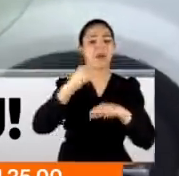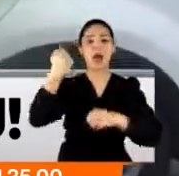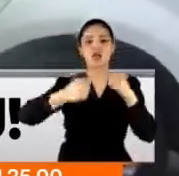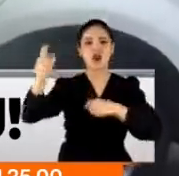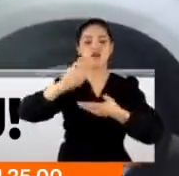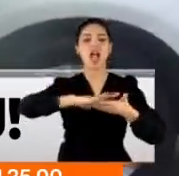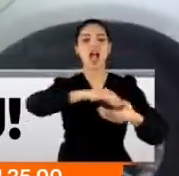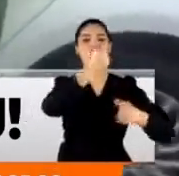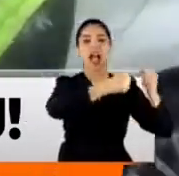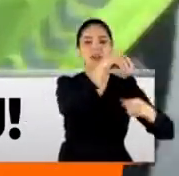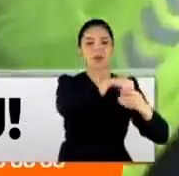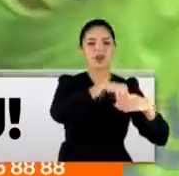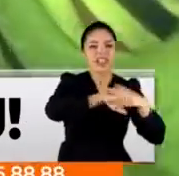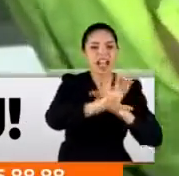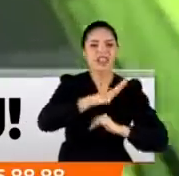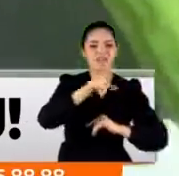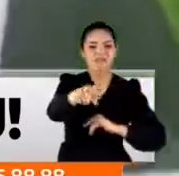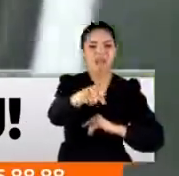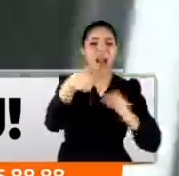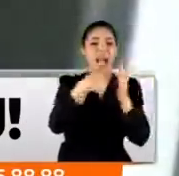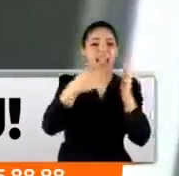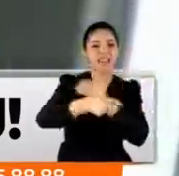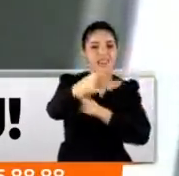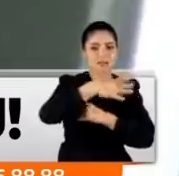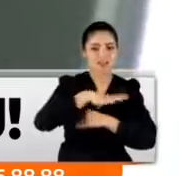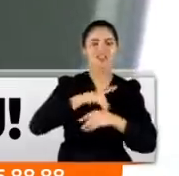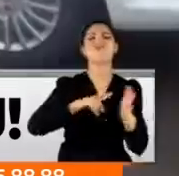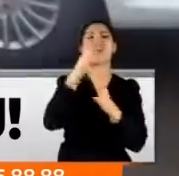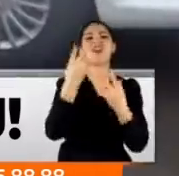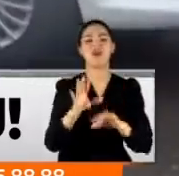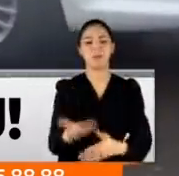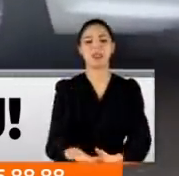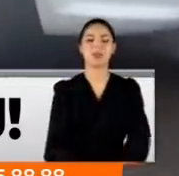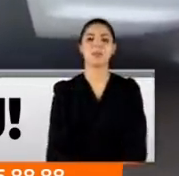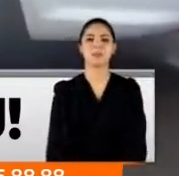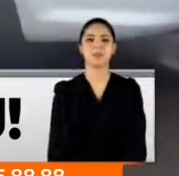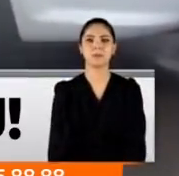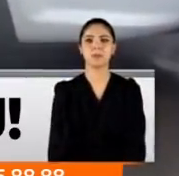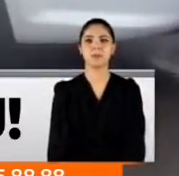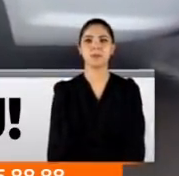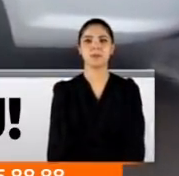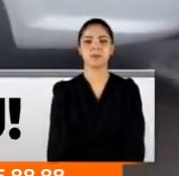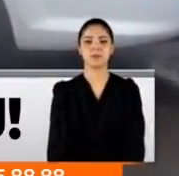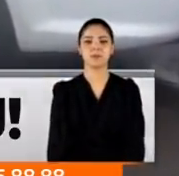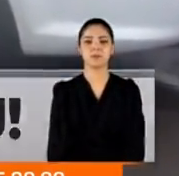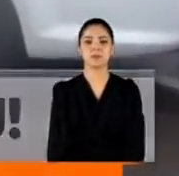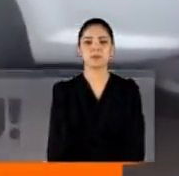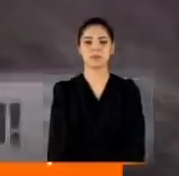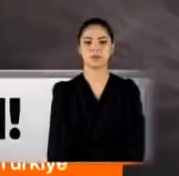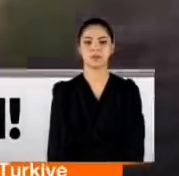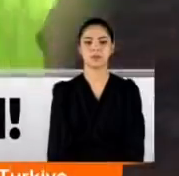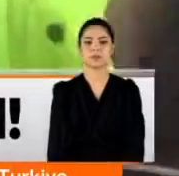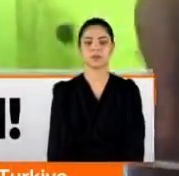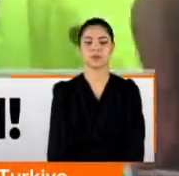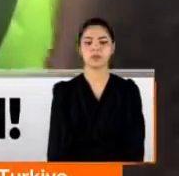arkadaşının otomobilinde gizlenmişti. Amacı kaçmaktı ama başaramadı. Araçta kim var? Araçta arkadaşım var. Onunla beraber geldik.